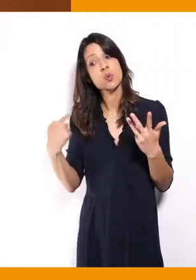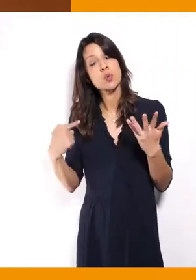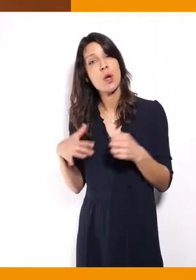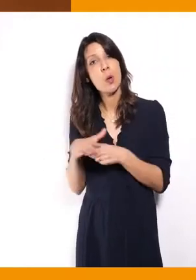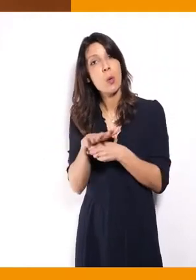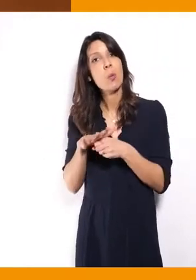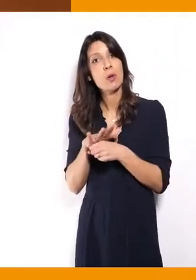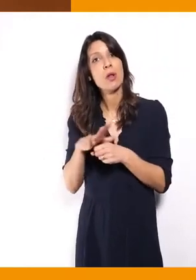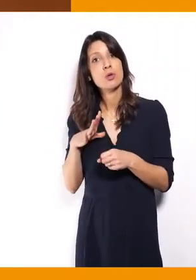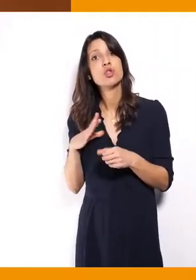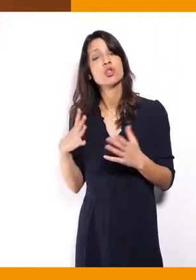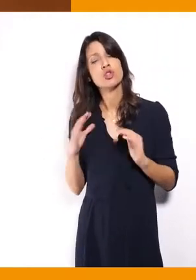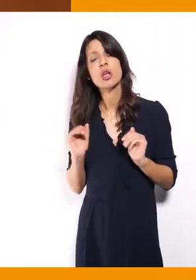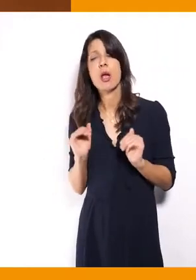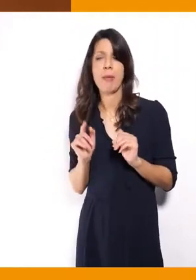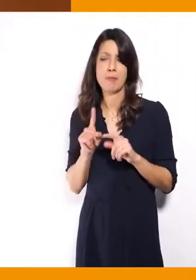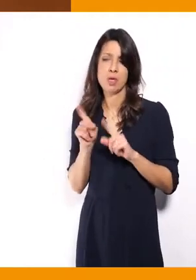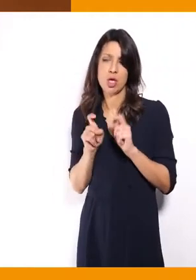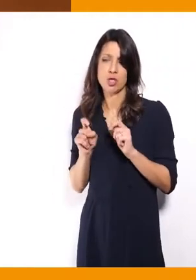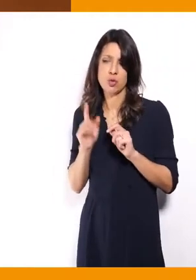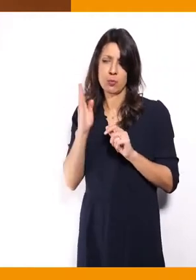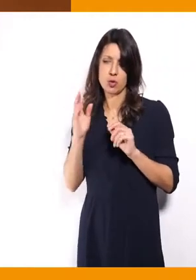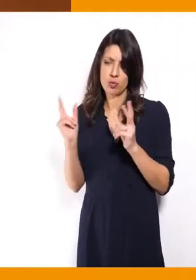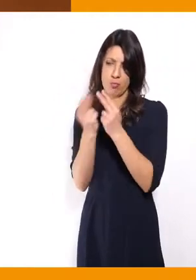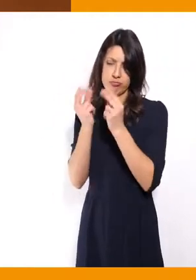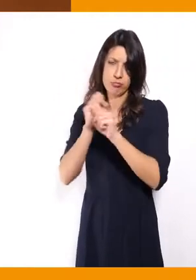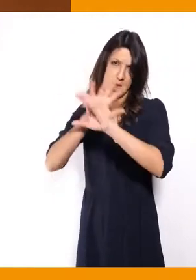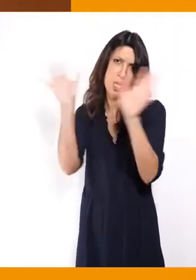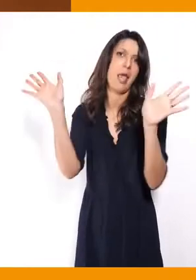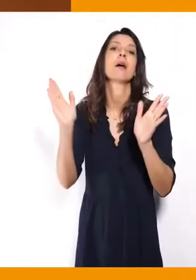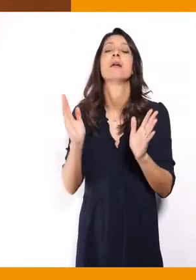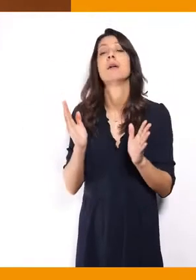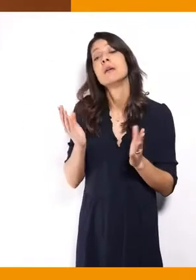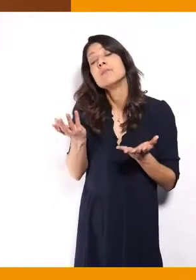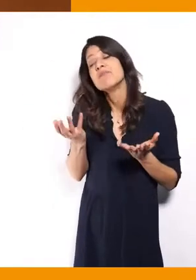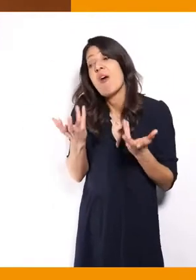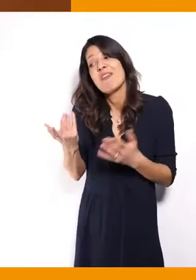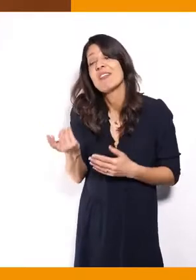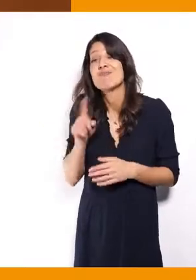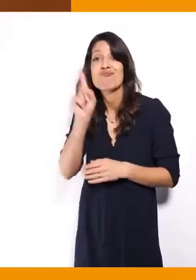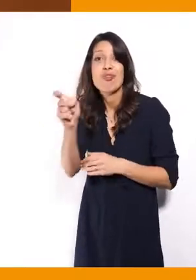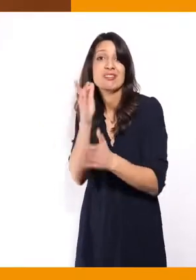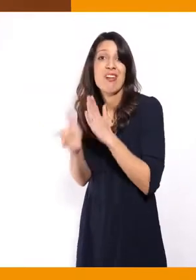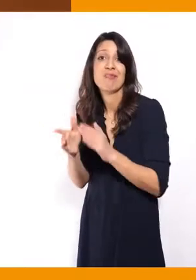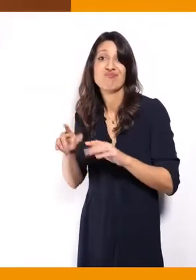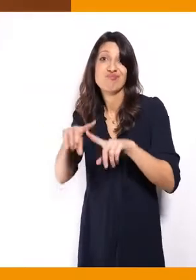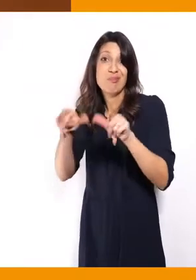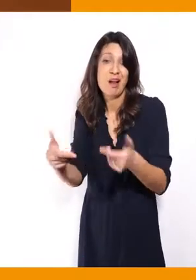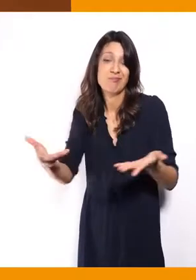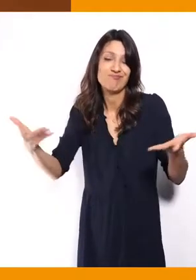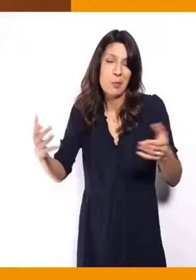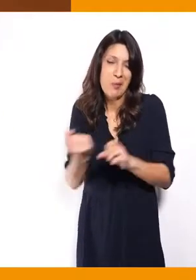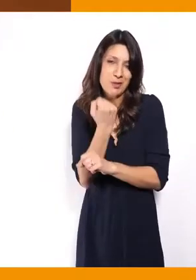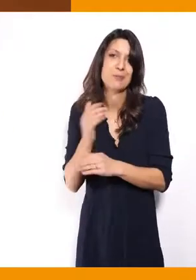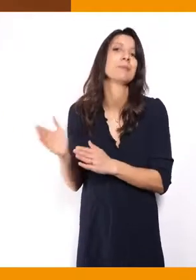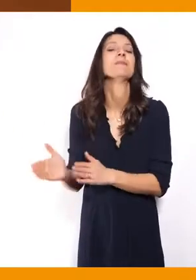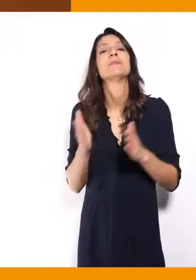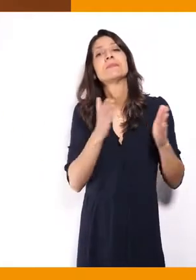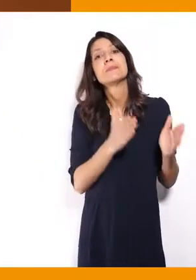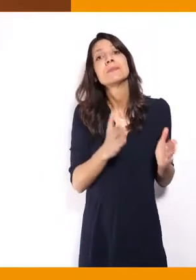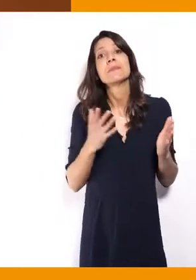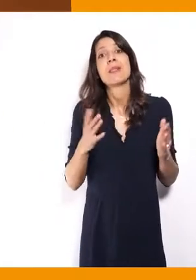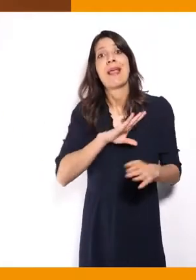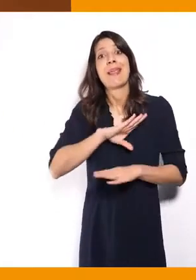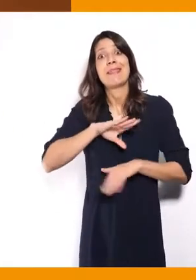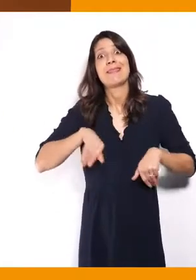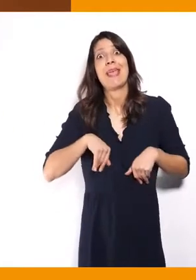Un certain nombre de questions quand même se posent, en tout cas nous aurions aimé les lui poser. Pour terminer cette séquence